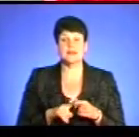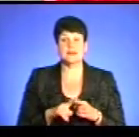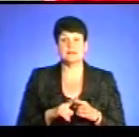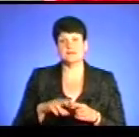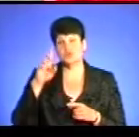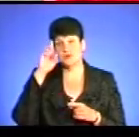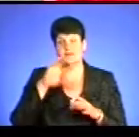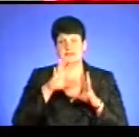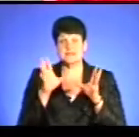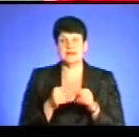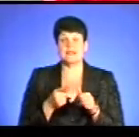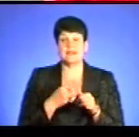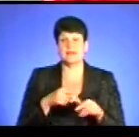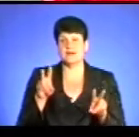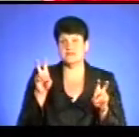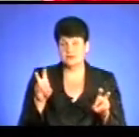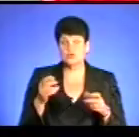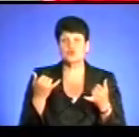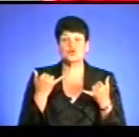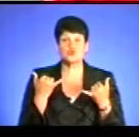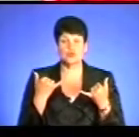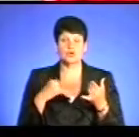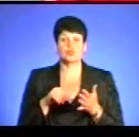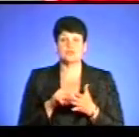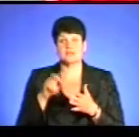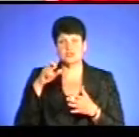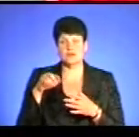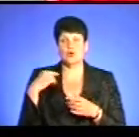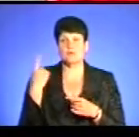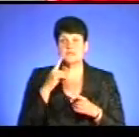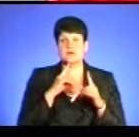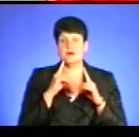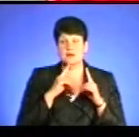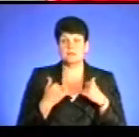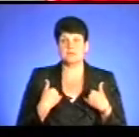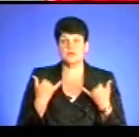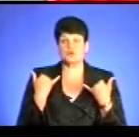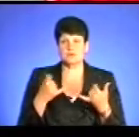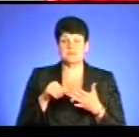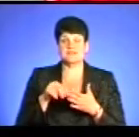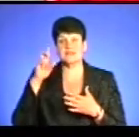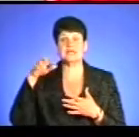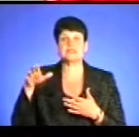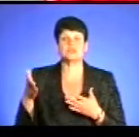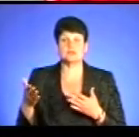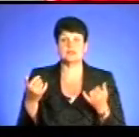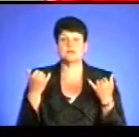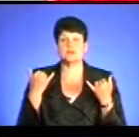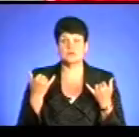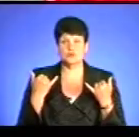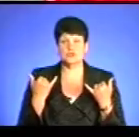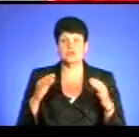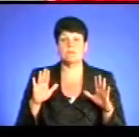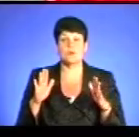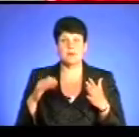загальна назва. Сьогодні в функції держави найвищий представницький орган в області є Тернопільська обласна рада. Тобто ми сьогодні представники держави. На сьогоднішній момент